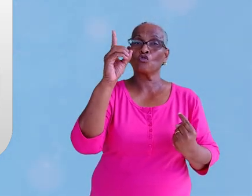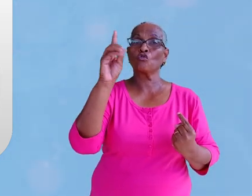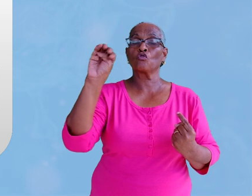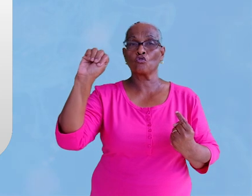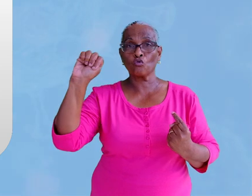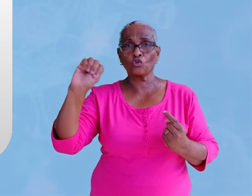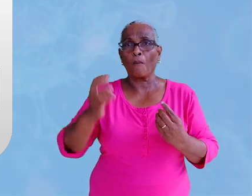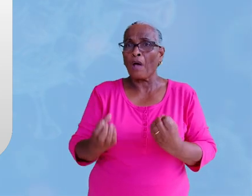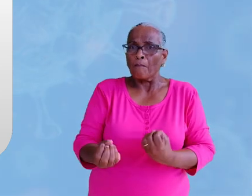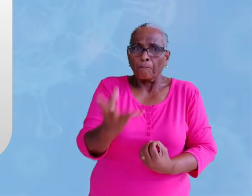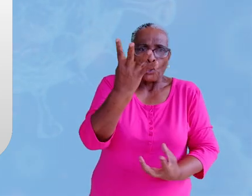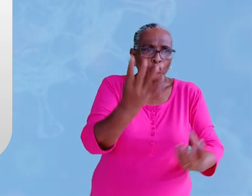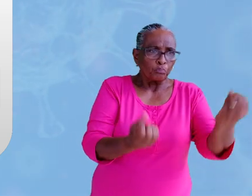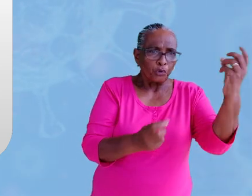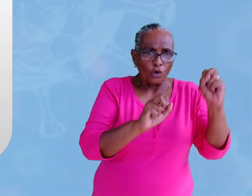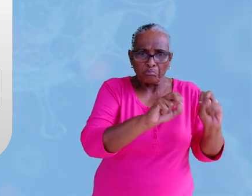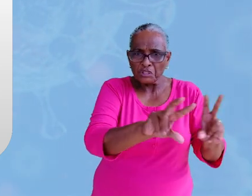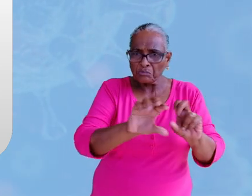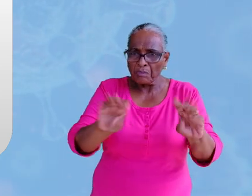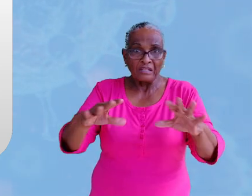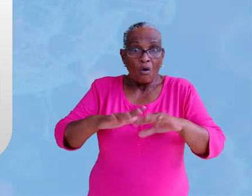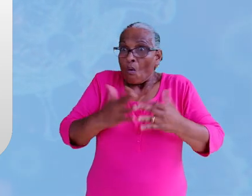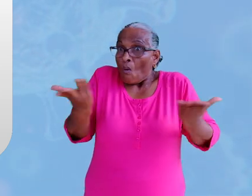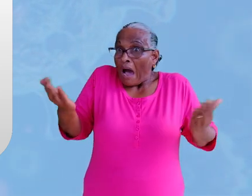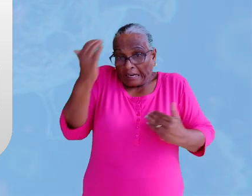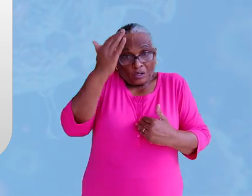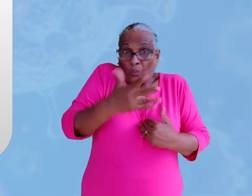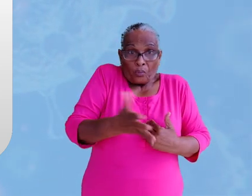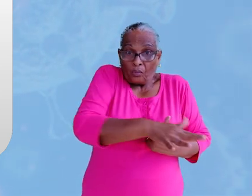bron is van de besmetting binnen de gemeenschap.